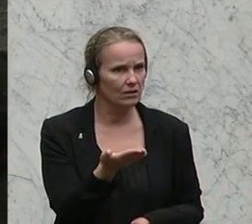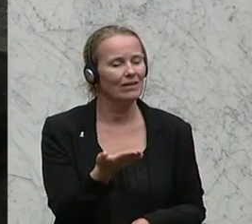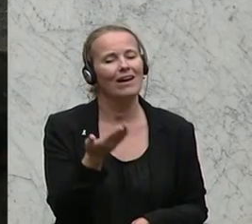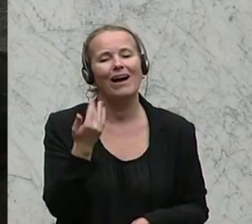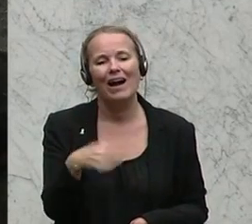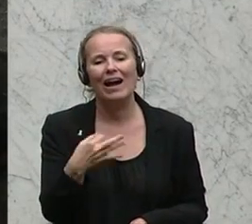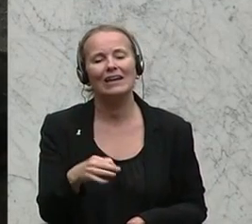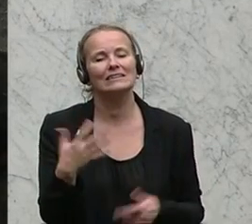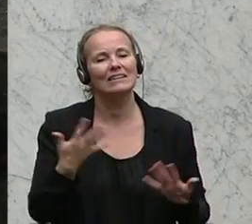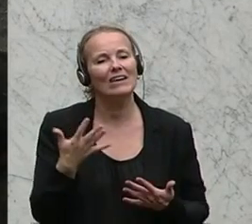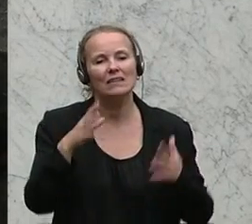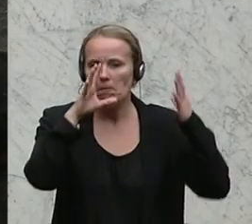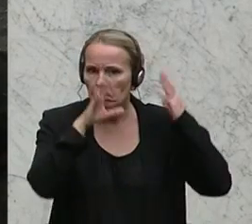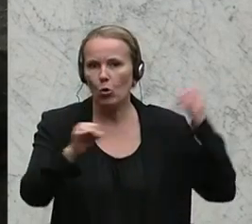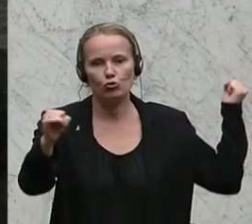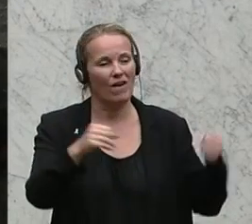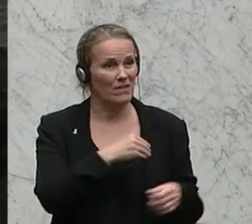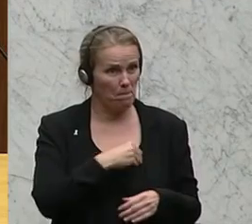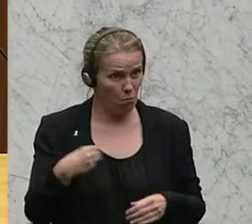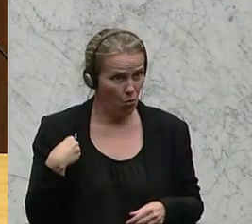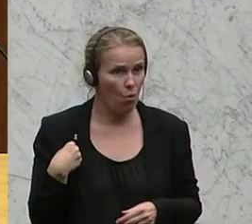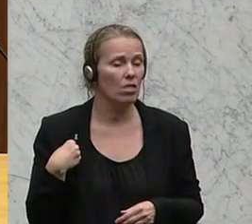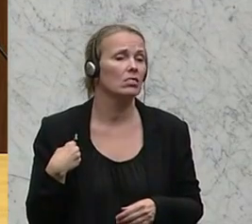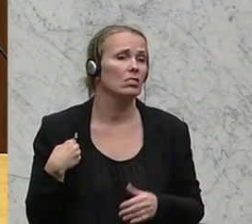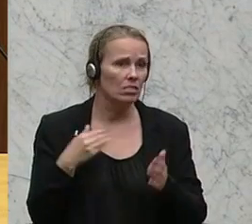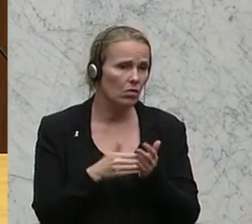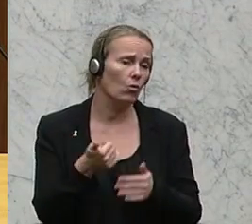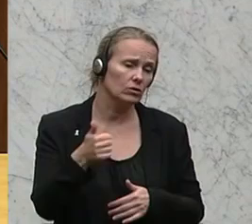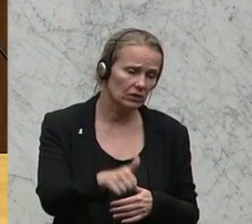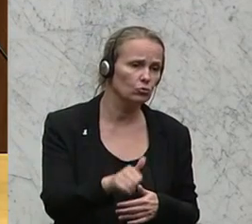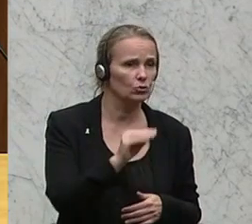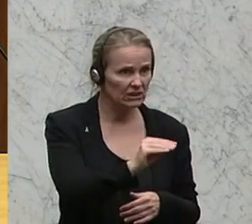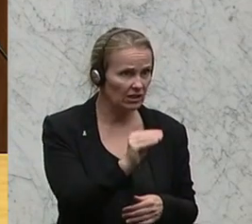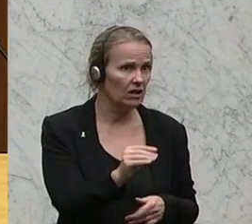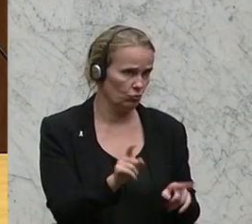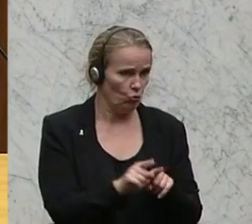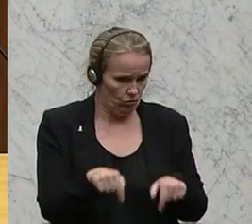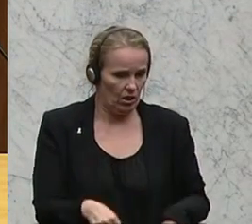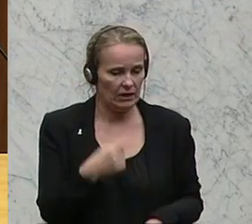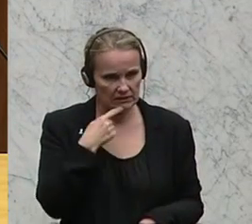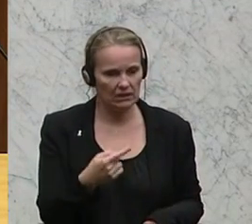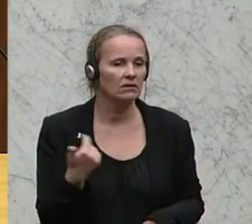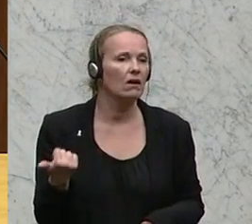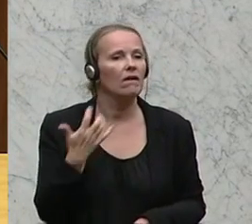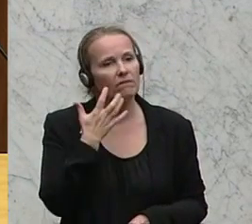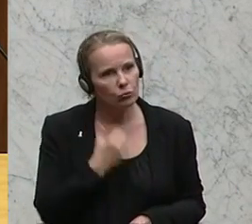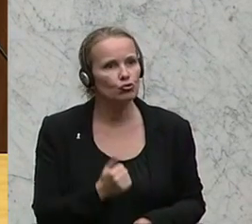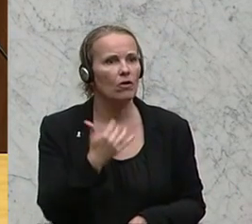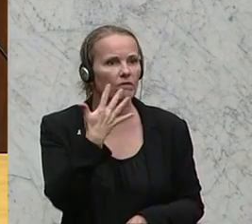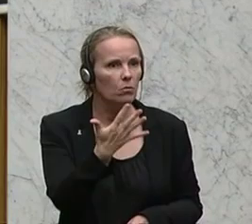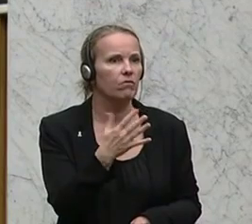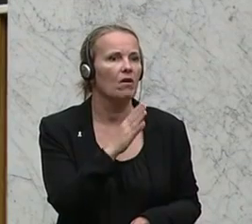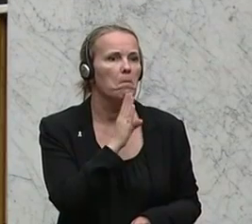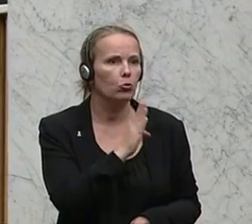Einzige, was der Herr Botschafter aus Polen noch angeregt hat, und das wurde hier auch schon gesagt, er hätte gern diese fünf